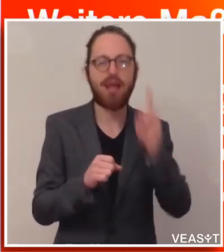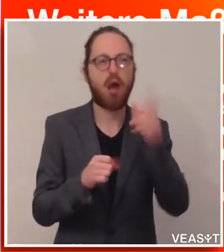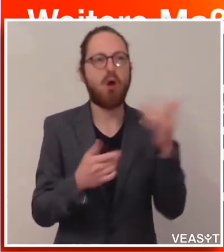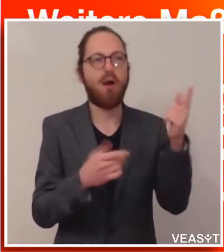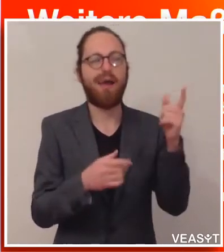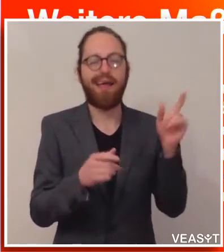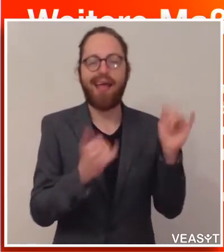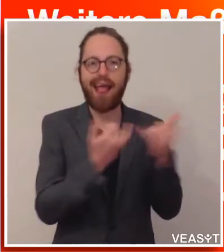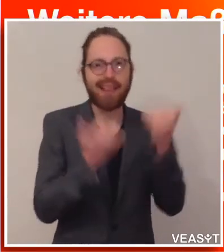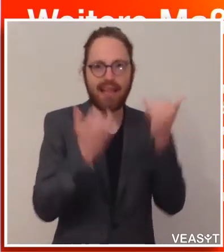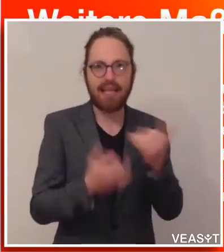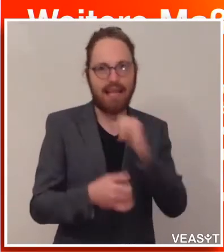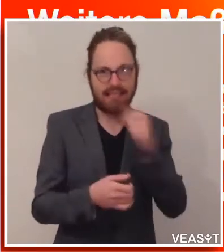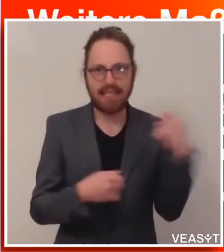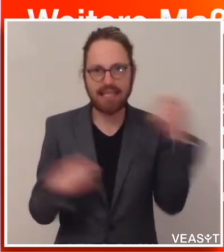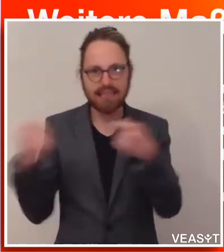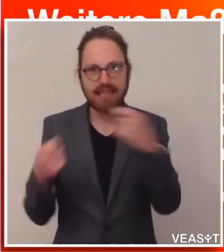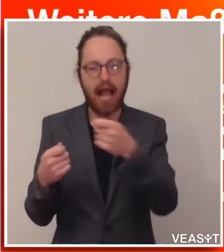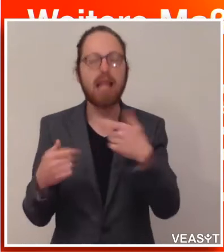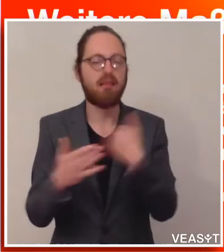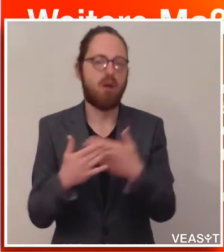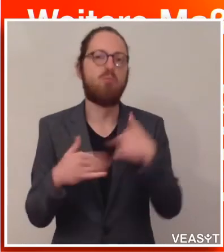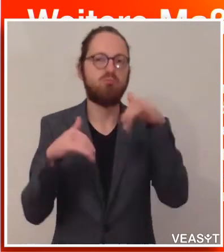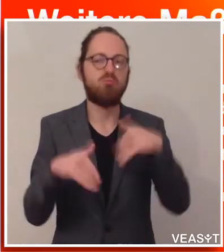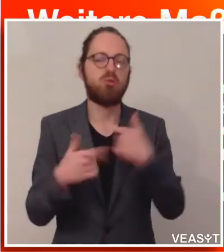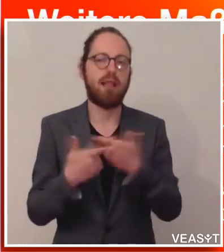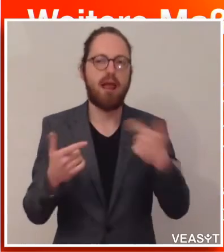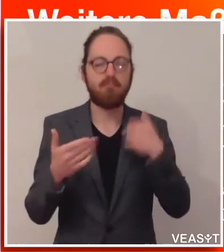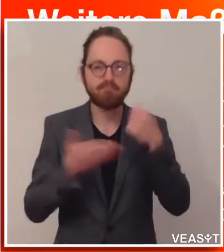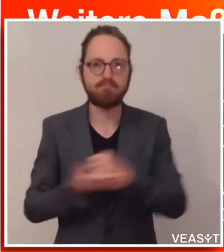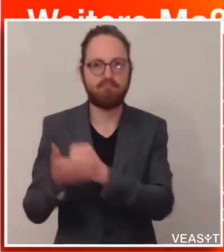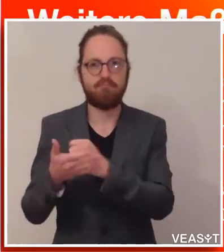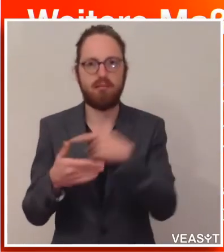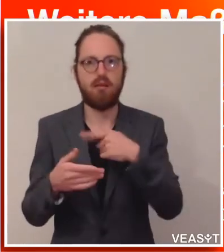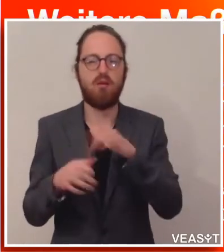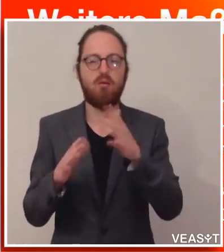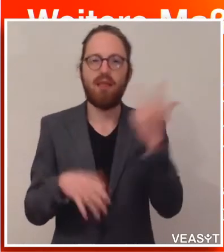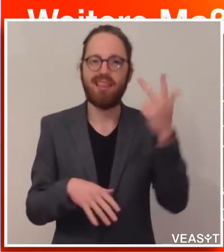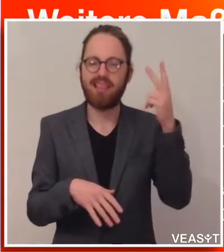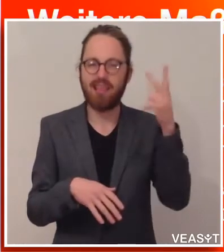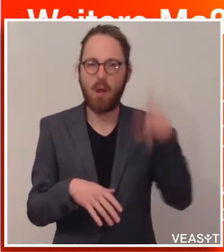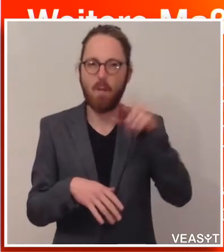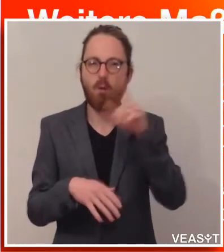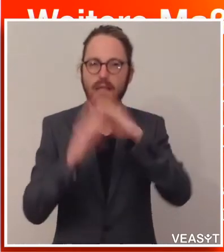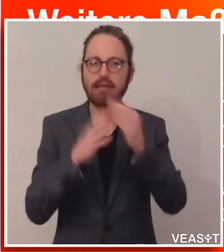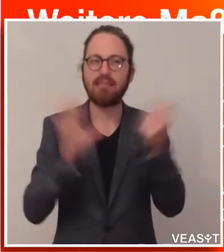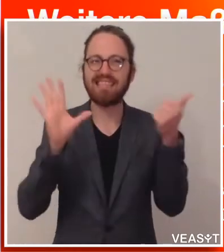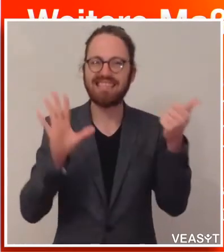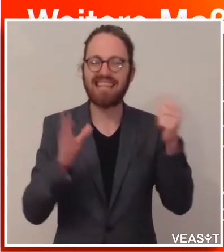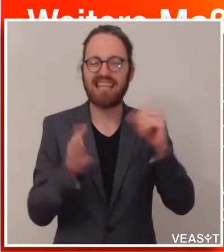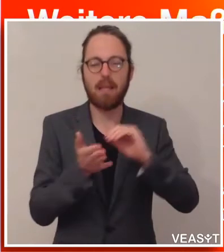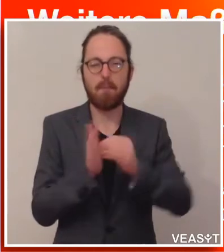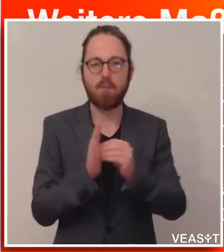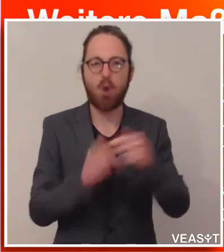ersetzen. Das sind also für drei Monate sechs Millionen Euro, die wir hier auffangen. Jetzt